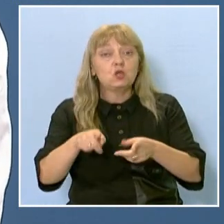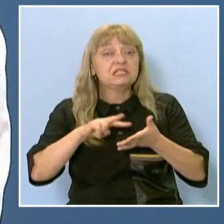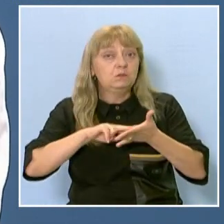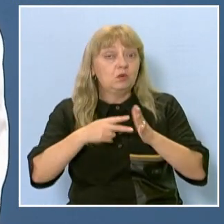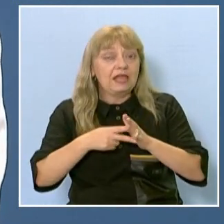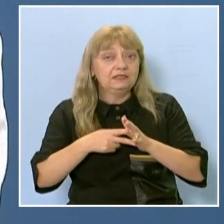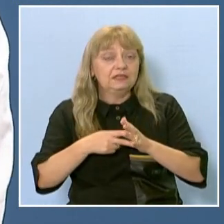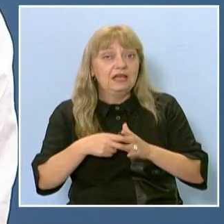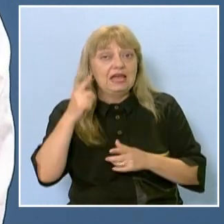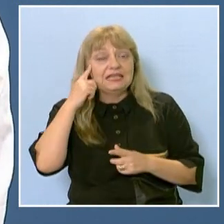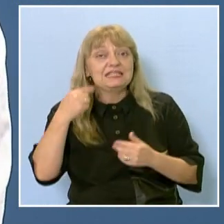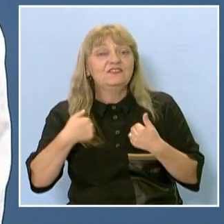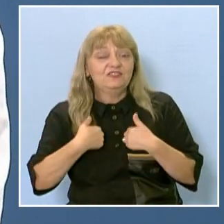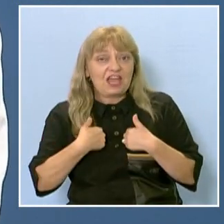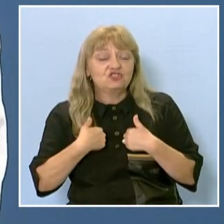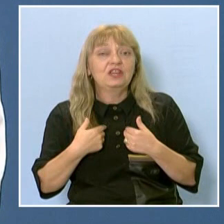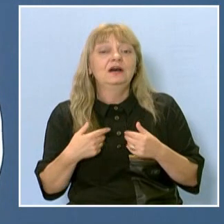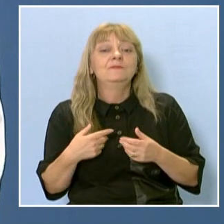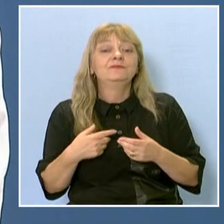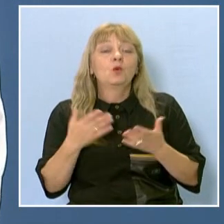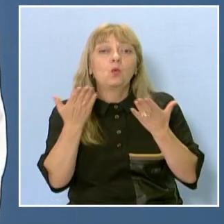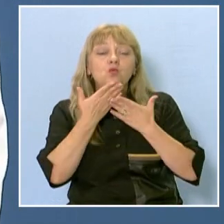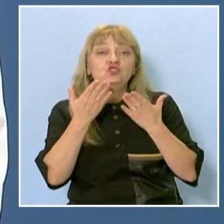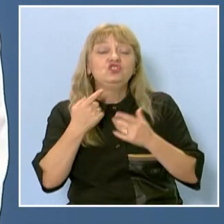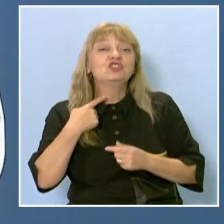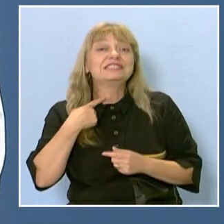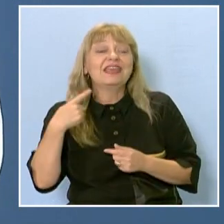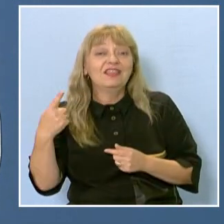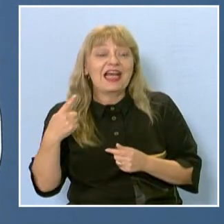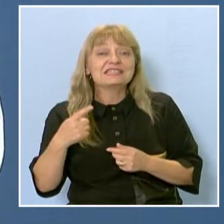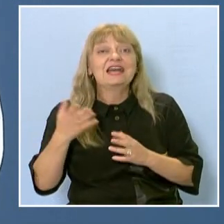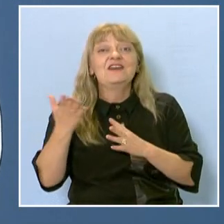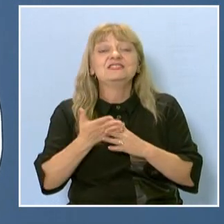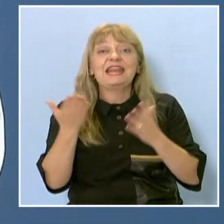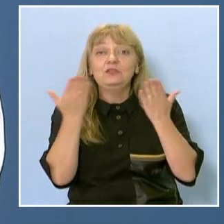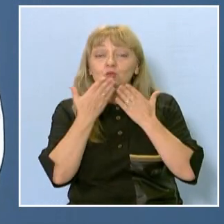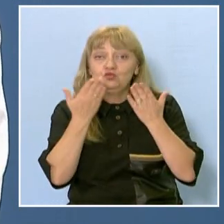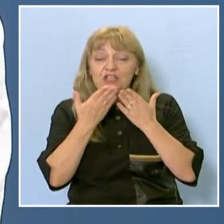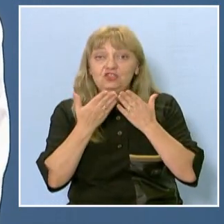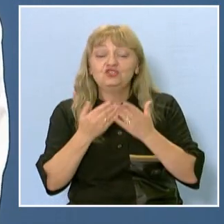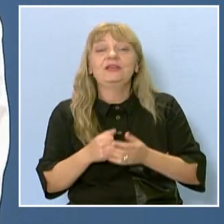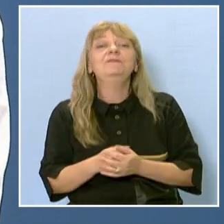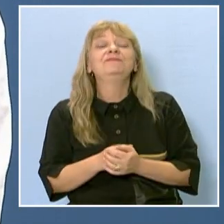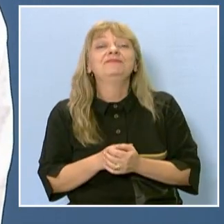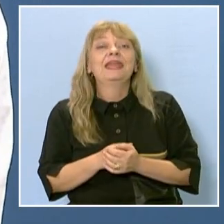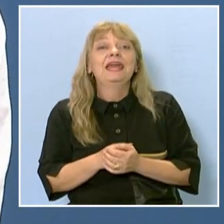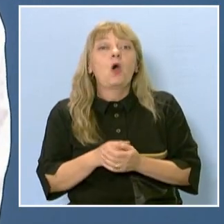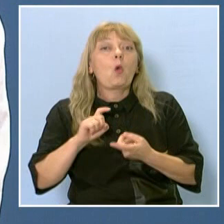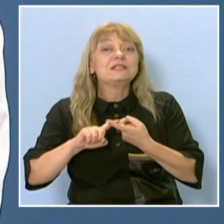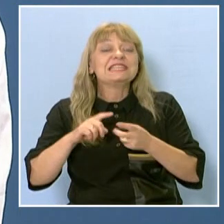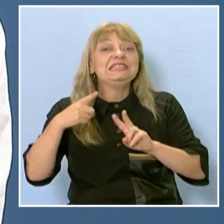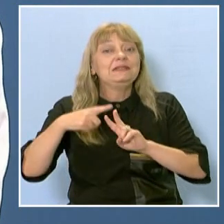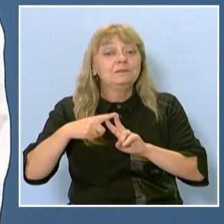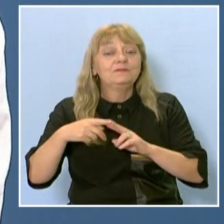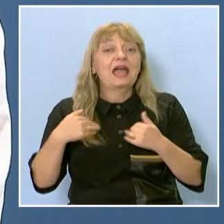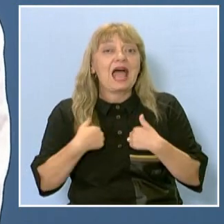нашия подкаст ученищъв ти глас в Средно училище за коментарни науки изкъвто Константин Преславски, аз